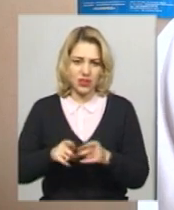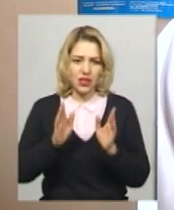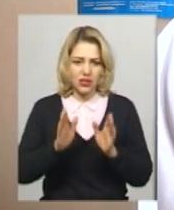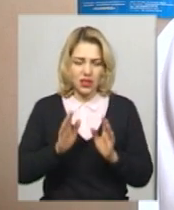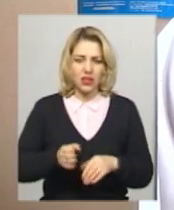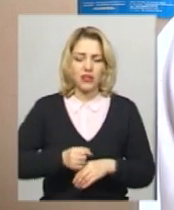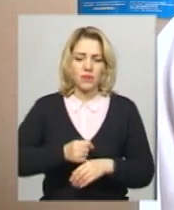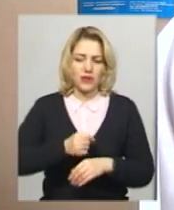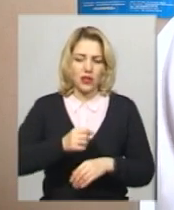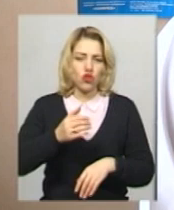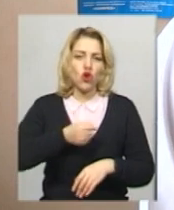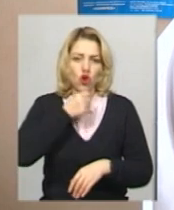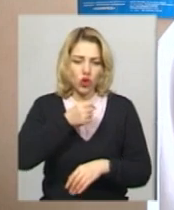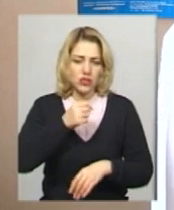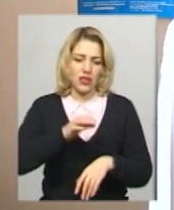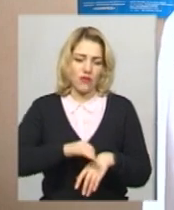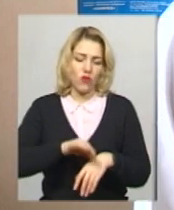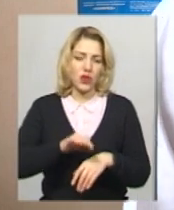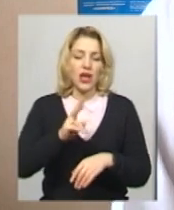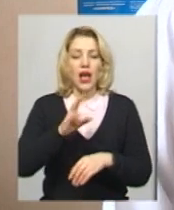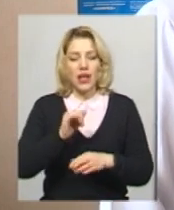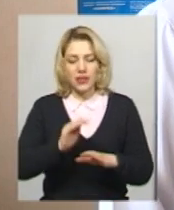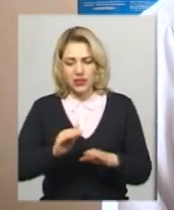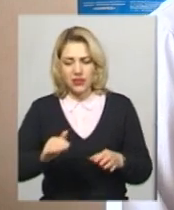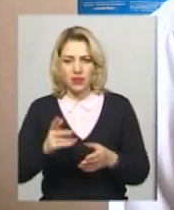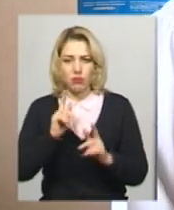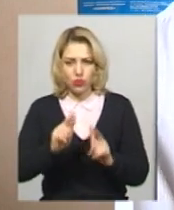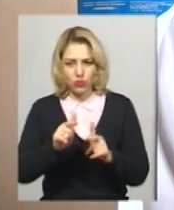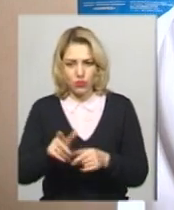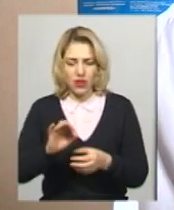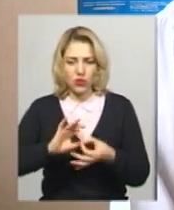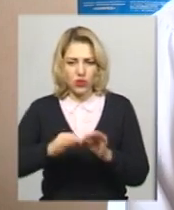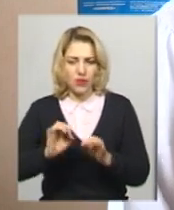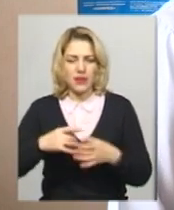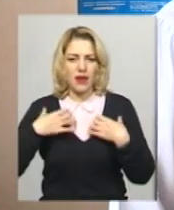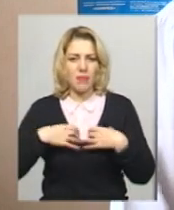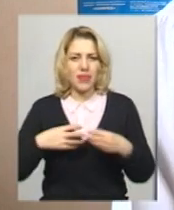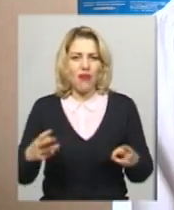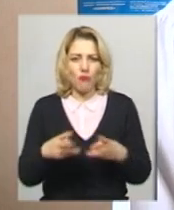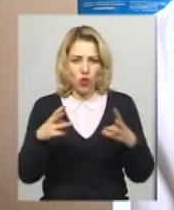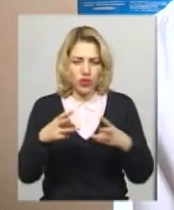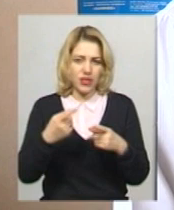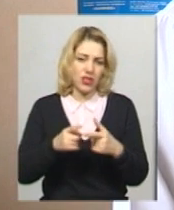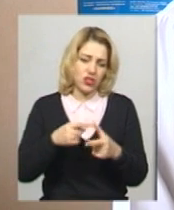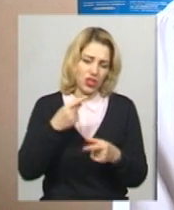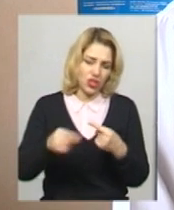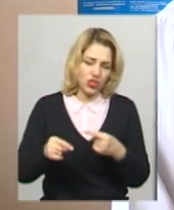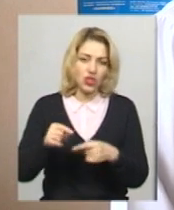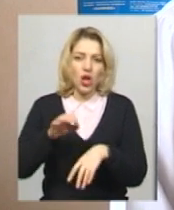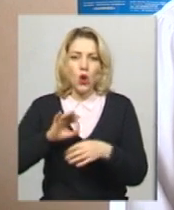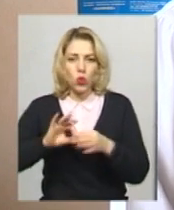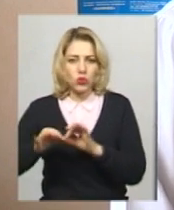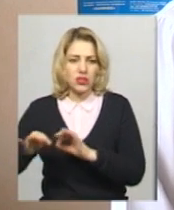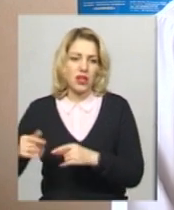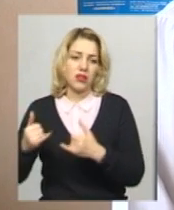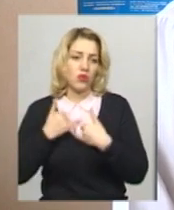дорослі хворі, але поступають і діти в основному з ускладненнями, такими як пневмонія чи інші ускладнення. В нас вже